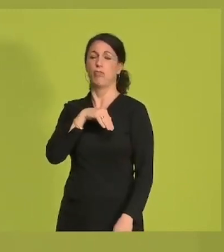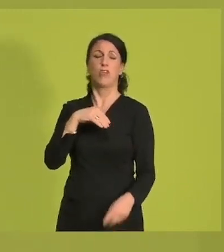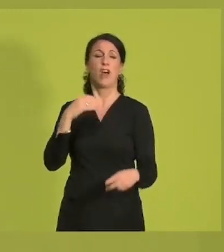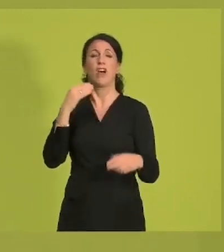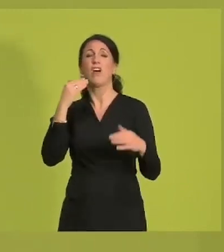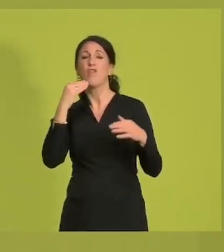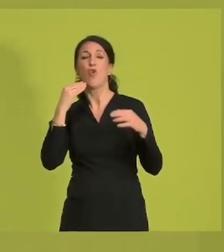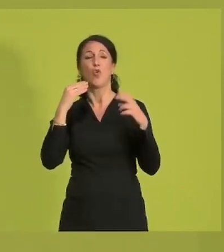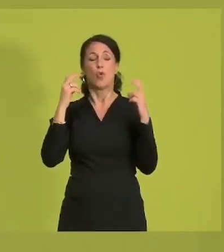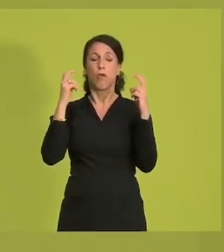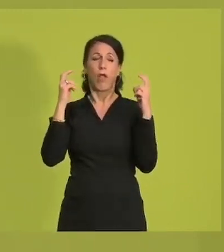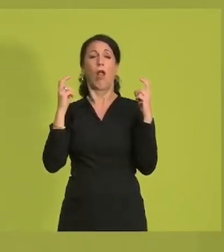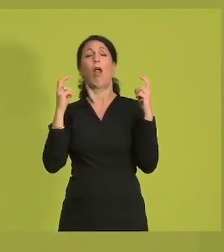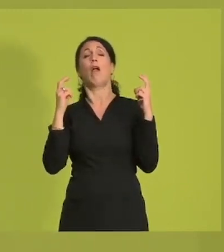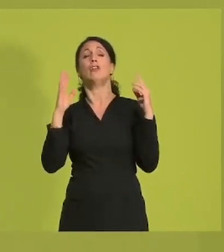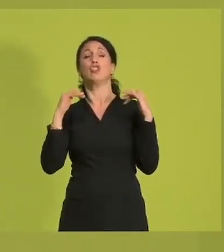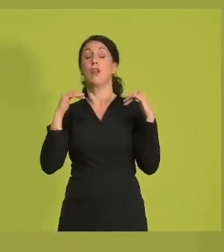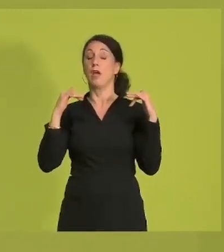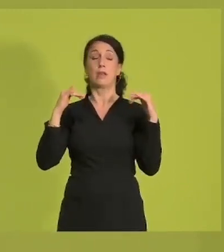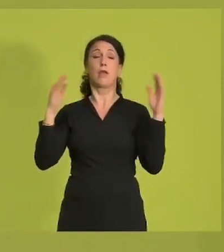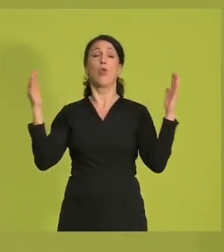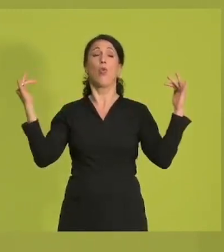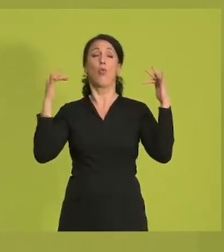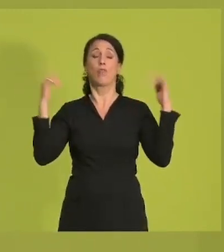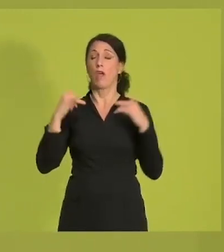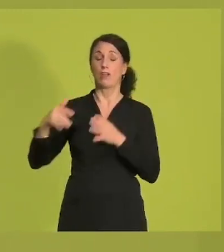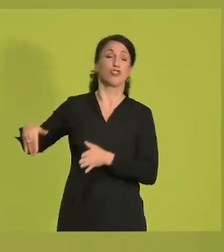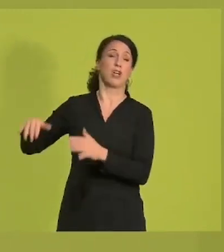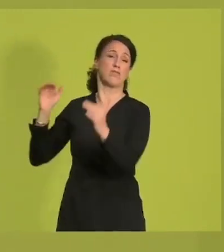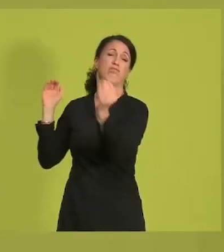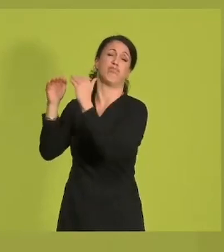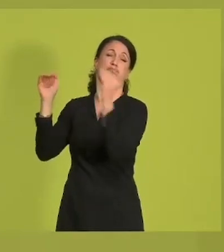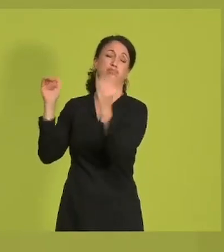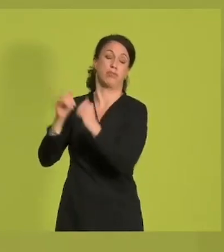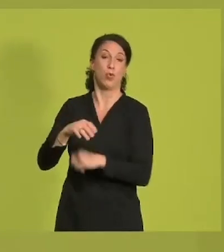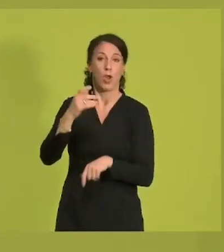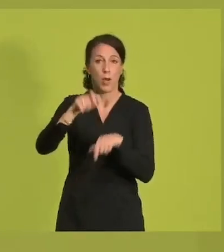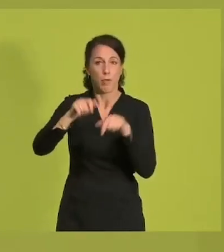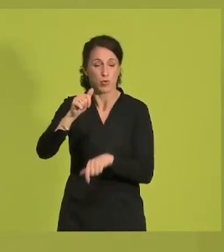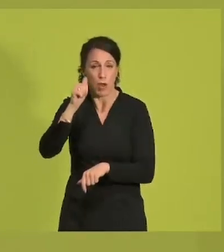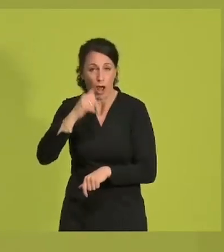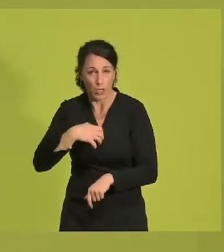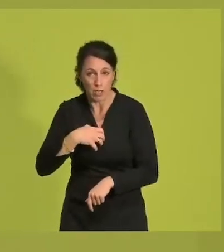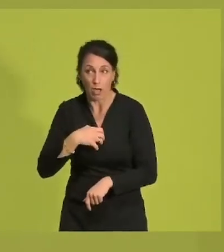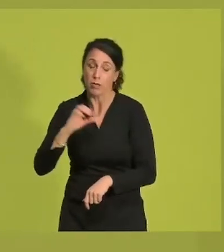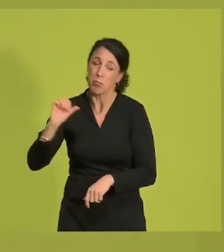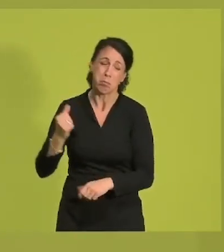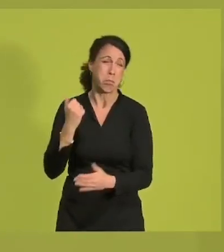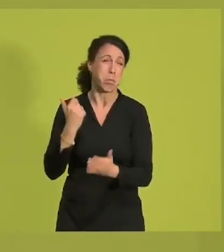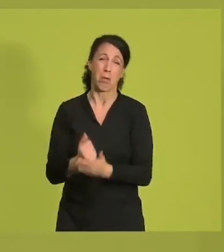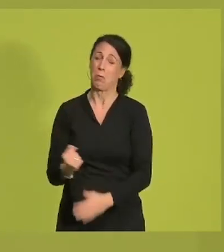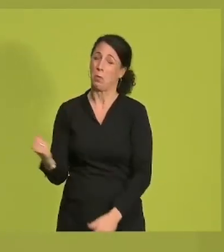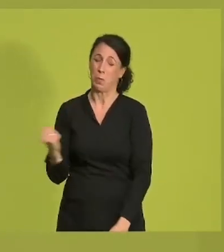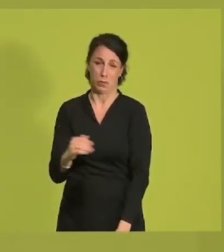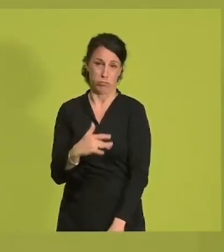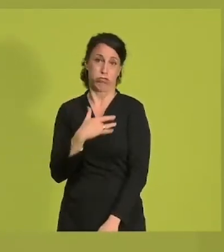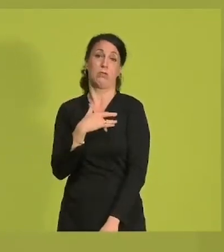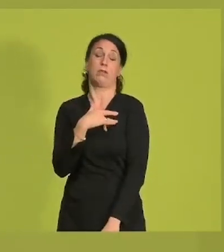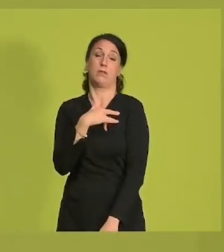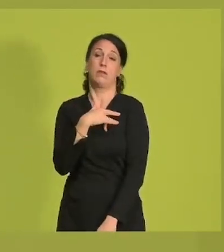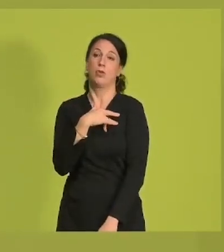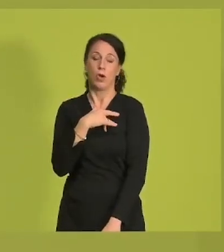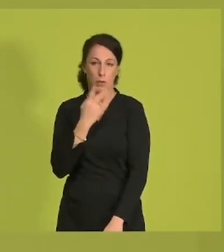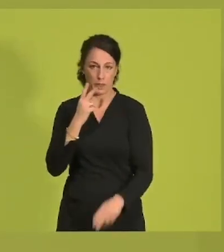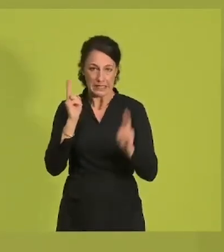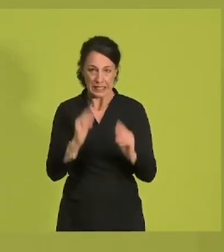durchlüftbaren Wohnungen an großen Straßen wohnen müssen, ältere und kranke Menschen, sie werden am härtesten getroffen. Und das ist besonders